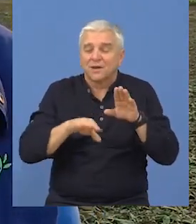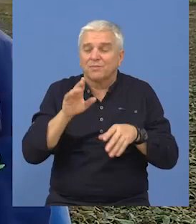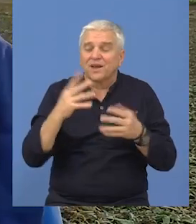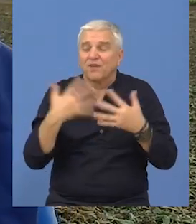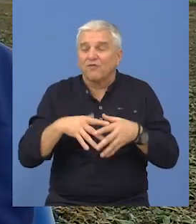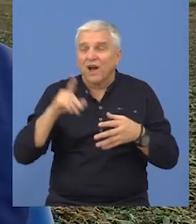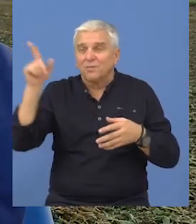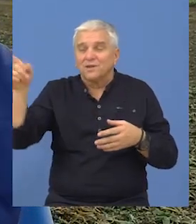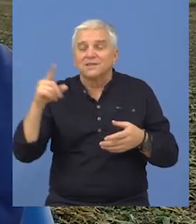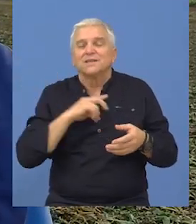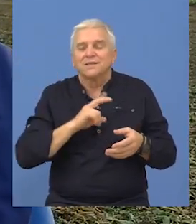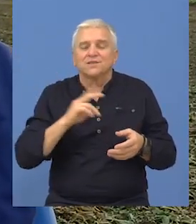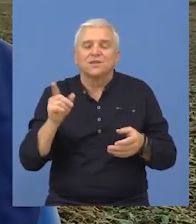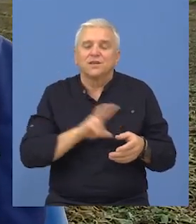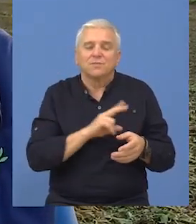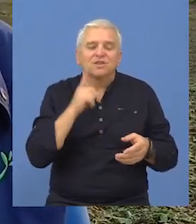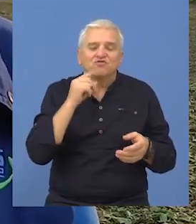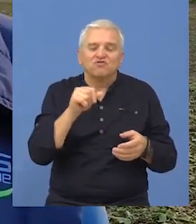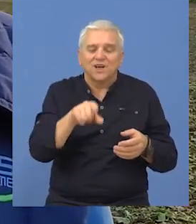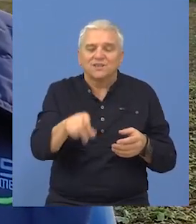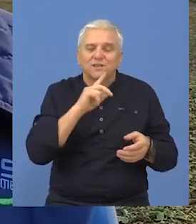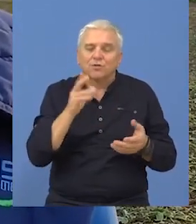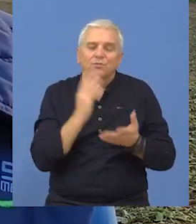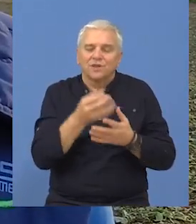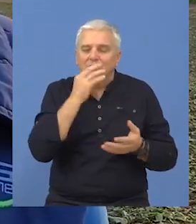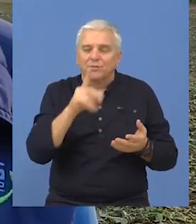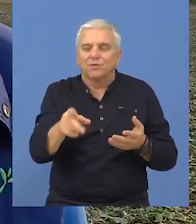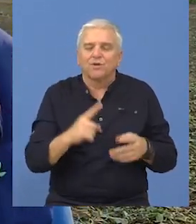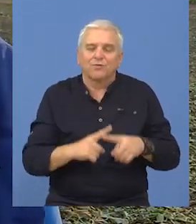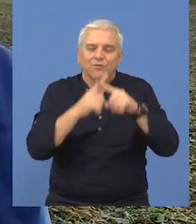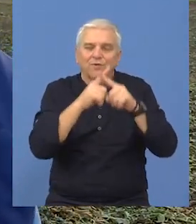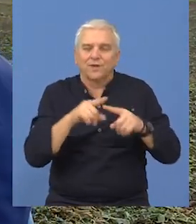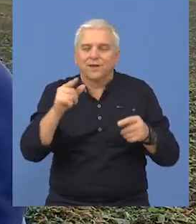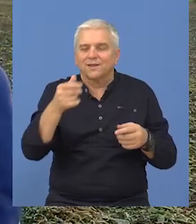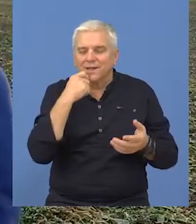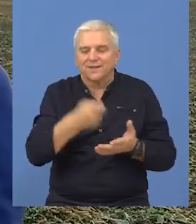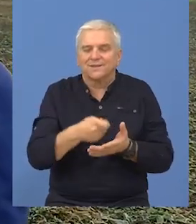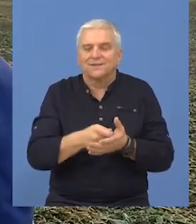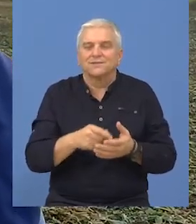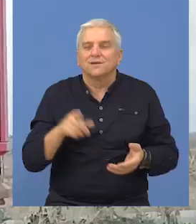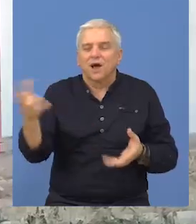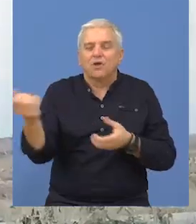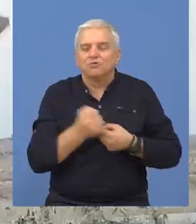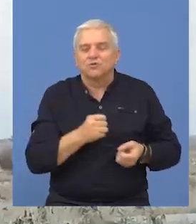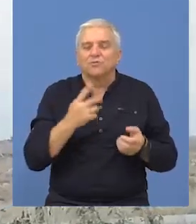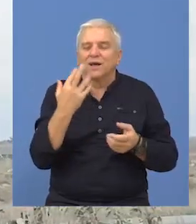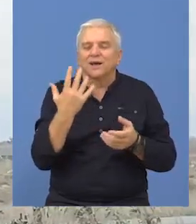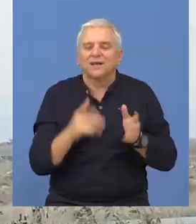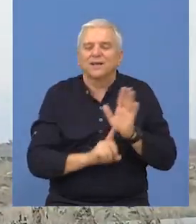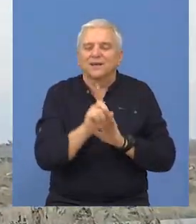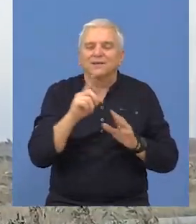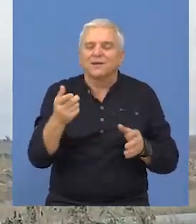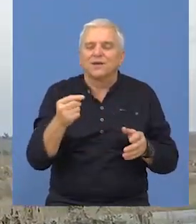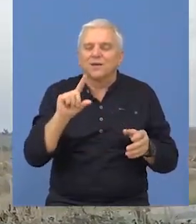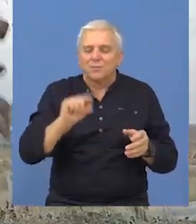kako treba u fabrici, valda ću imati šećera, pa će to malo mi dodati da mi izvuče. Ako se uzmu u